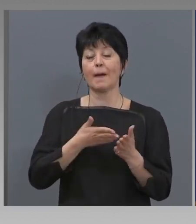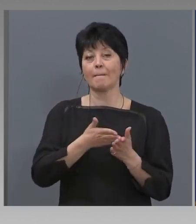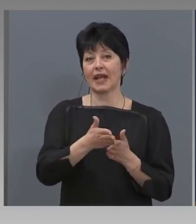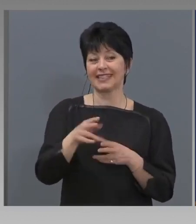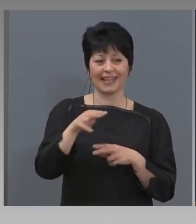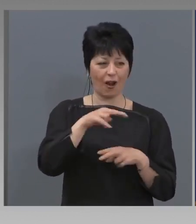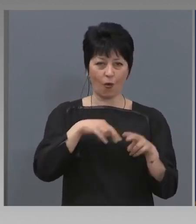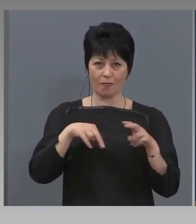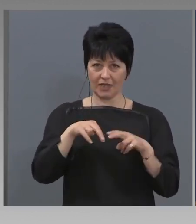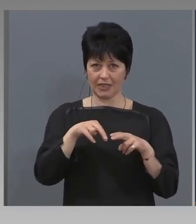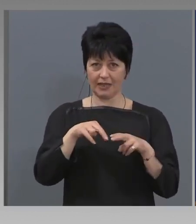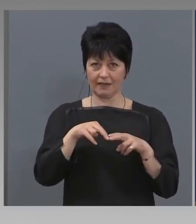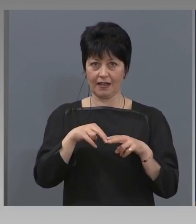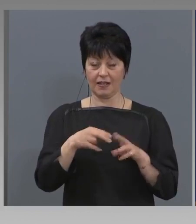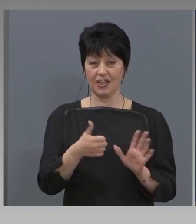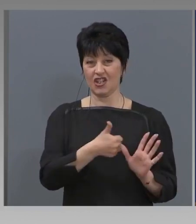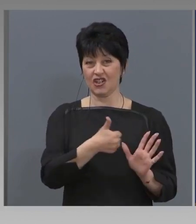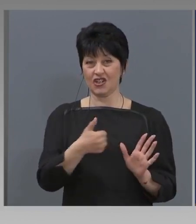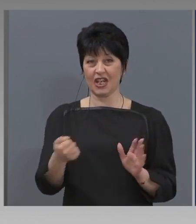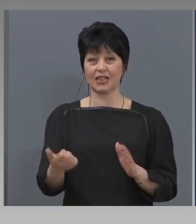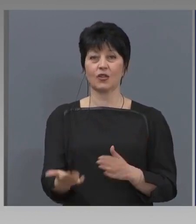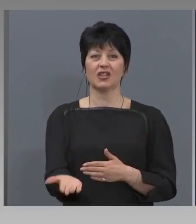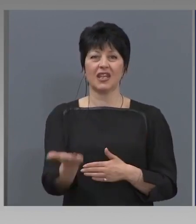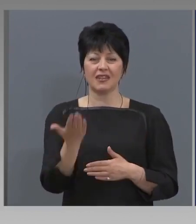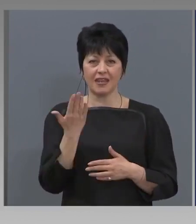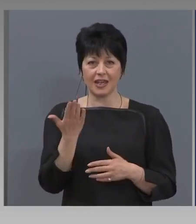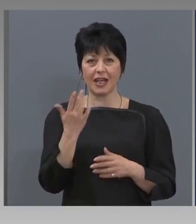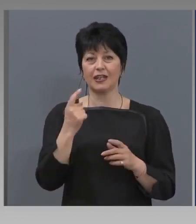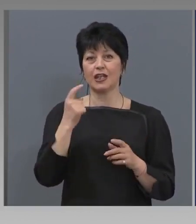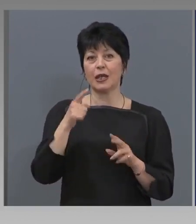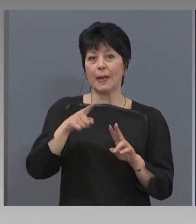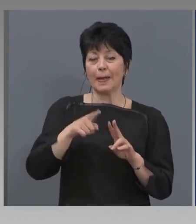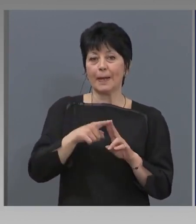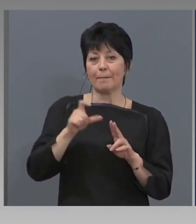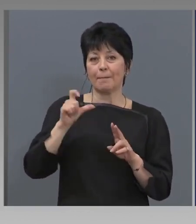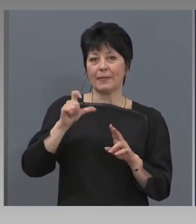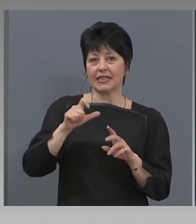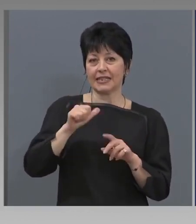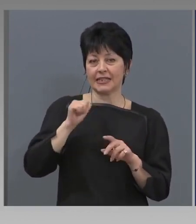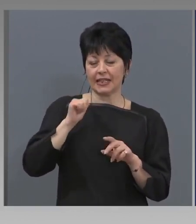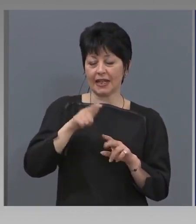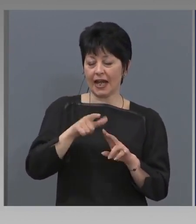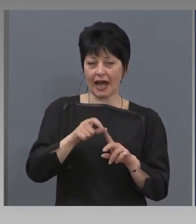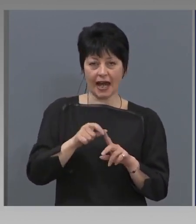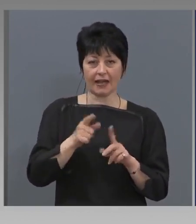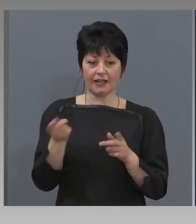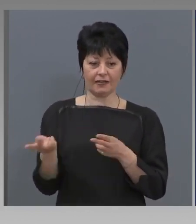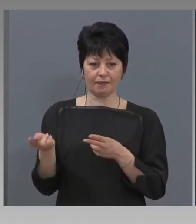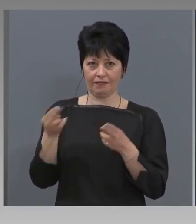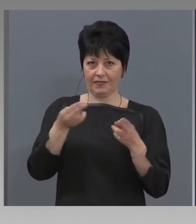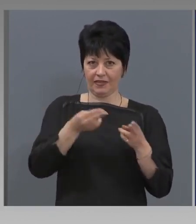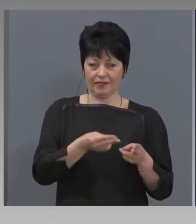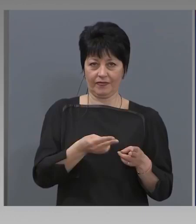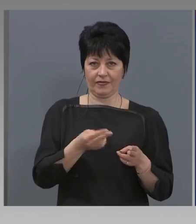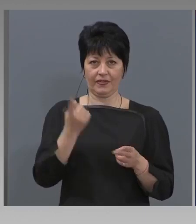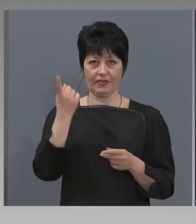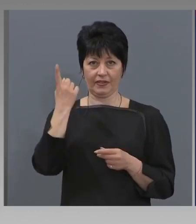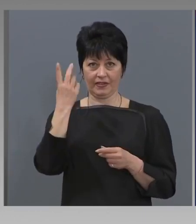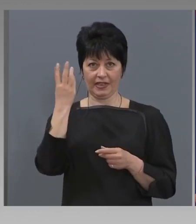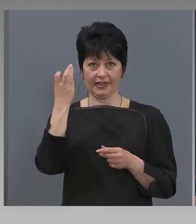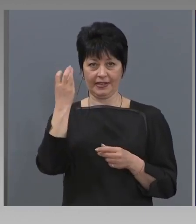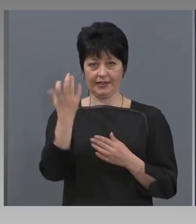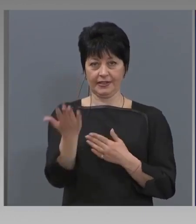разчитаме на тях. 600 000 ПСР-а, чакам да дойдат. 30 000 вчера от Корея.